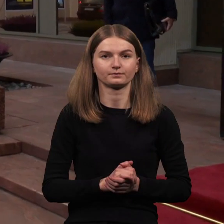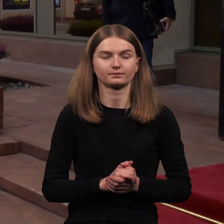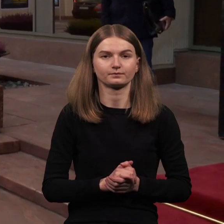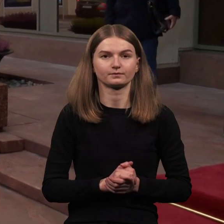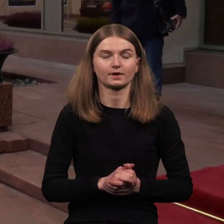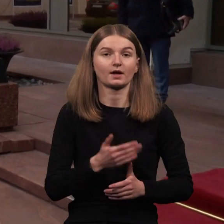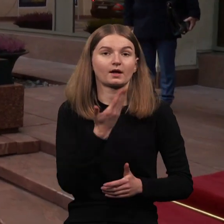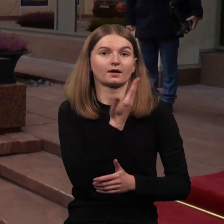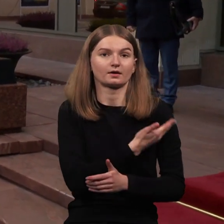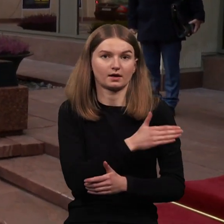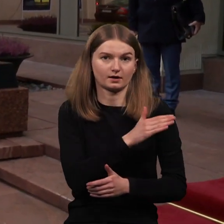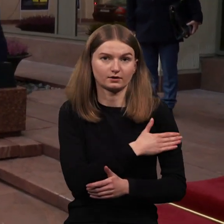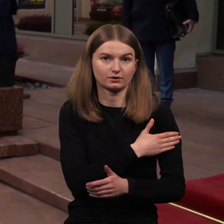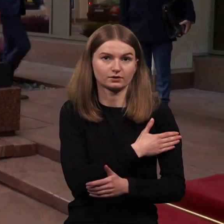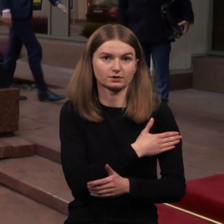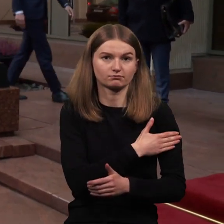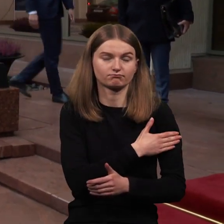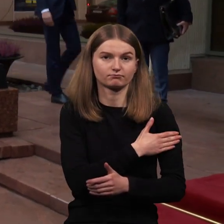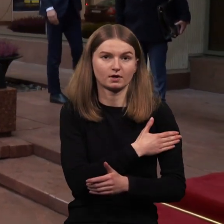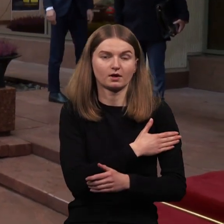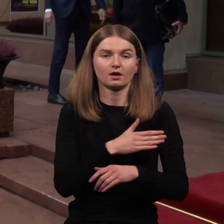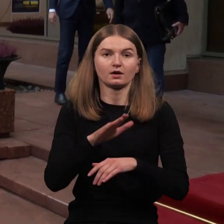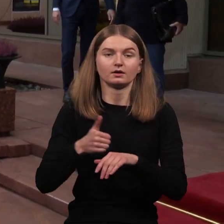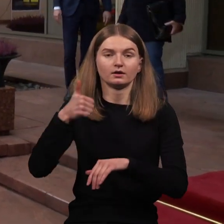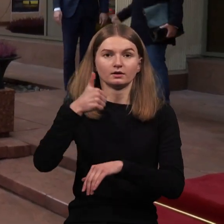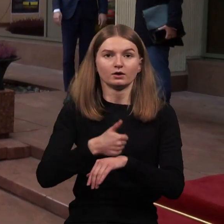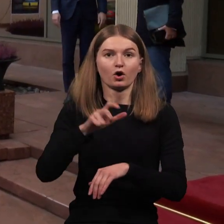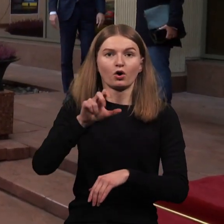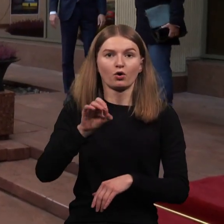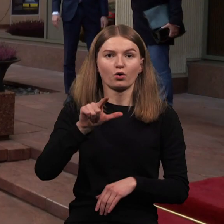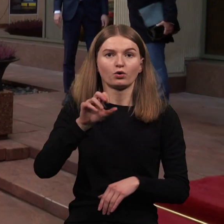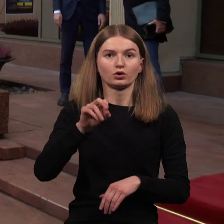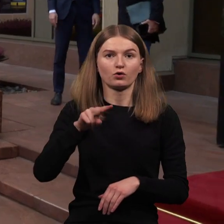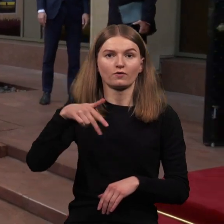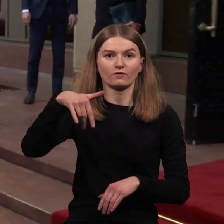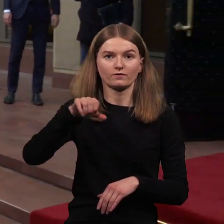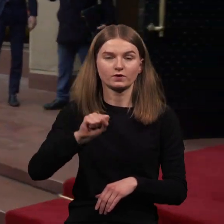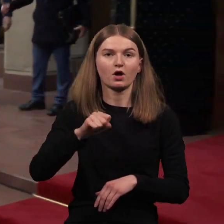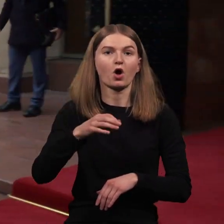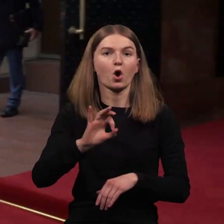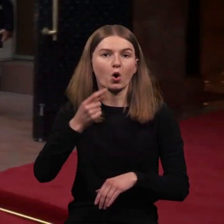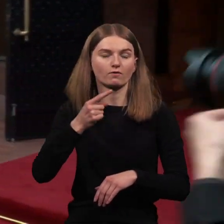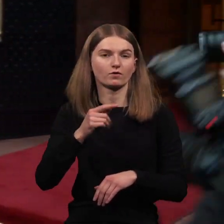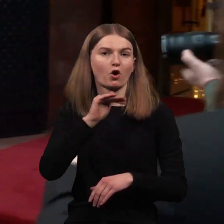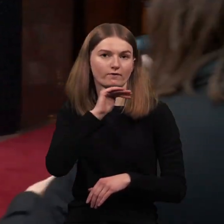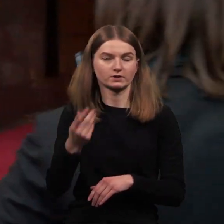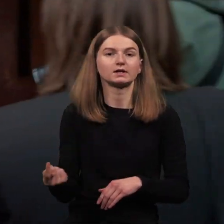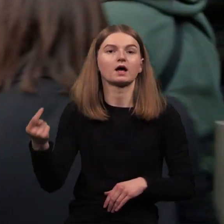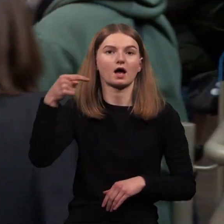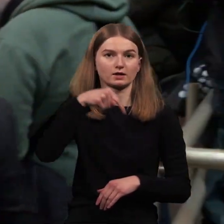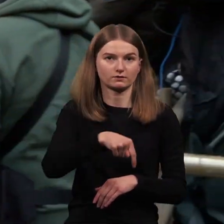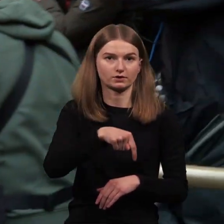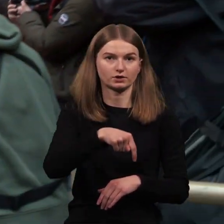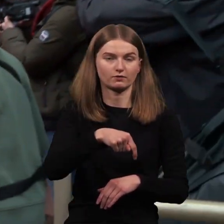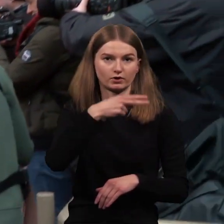Lenkijos Respublikos Seimo maršalka Šimonas Golovniai pirmą kartą su oficialiu vizitu lankosi Lietuvoje. Tai ir pirmasis politiko